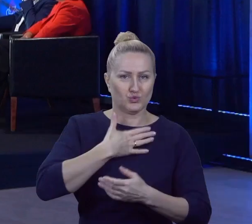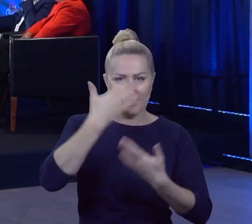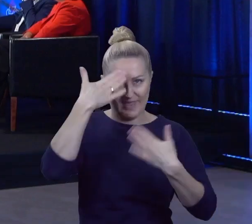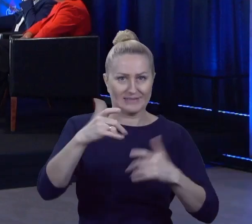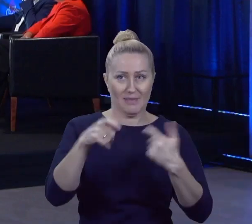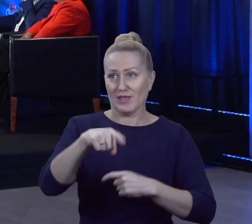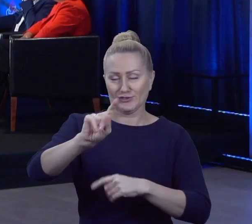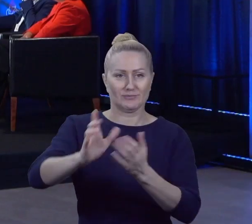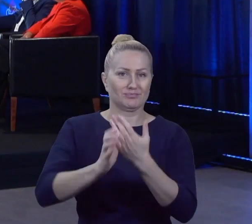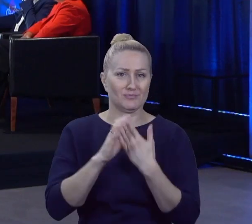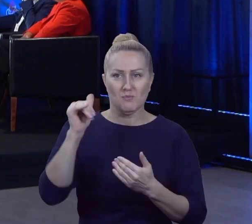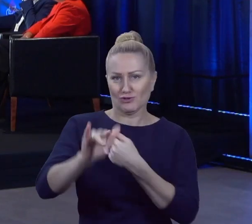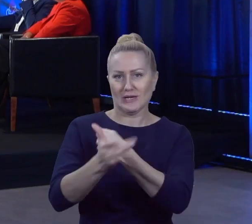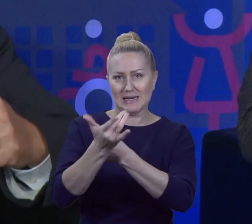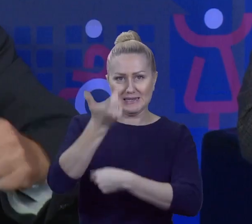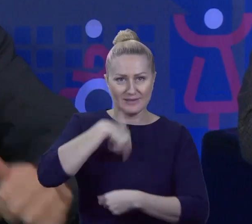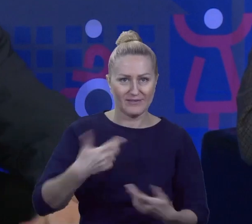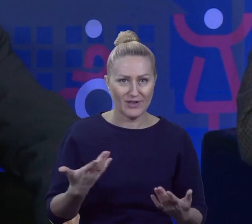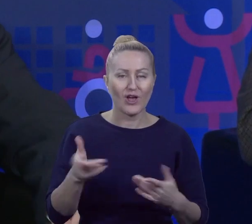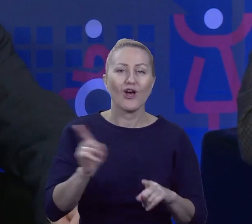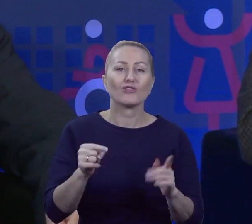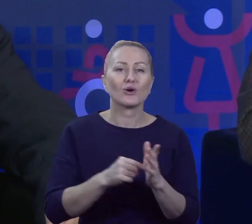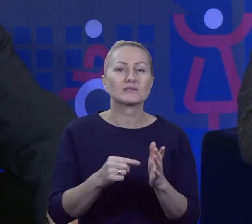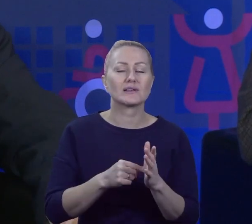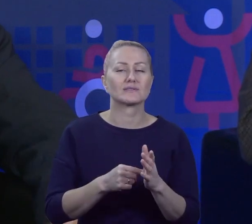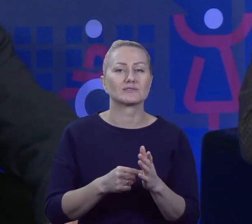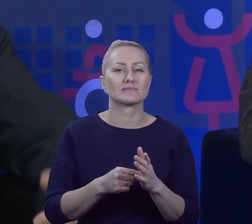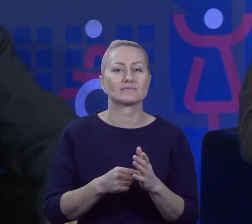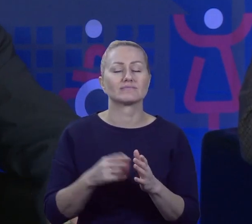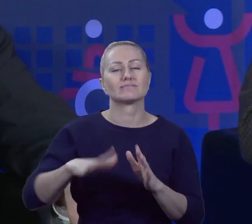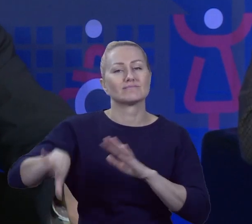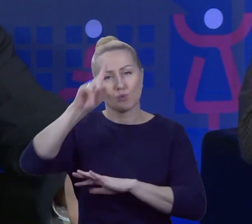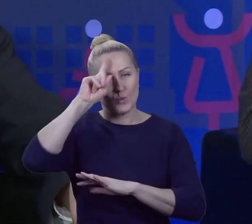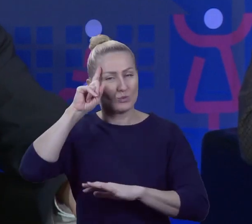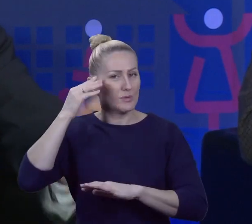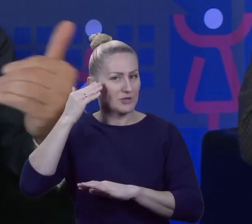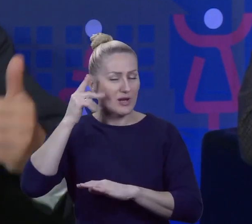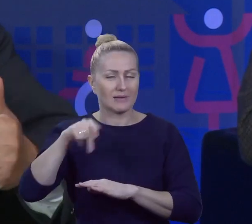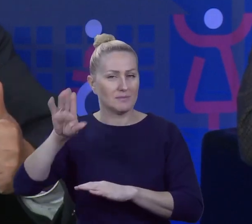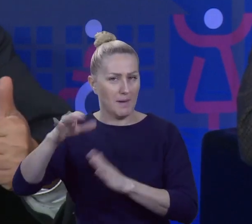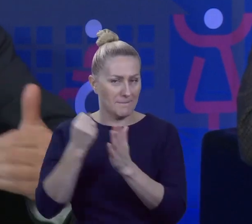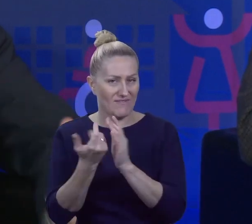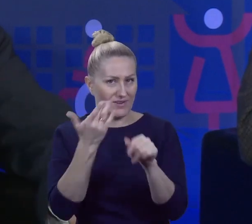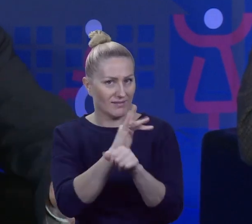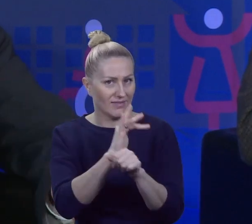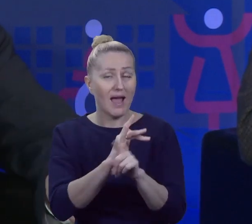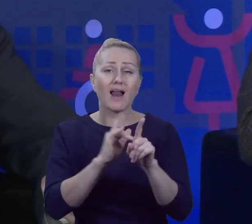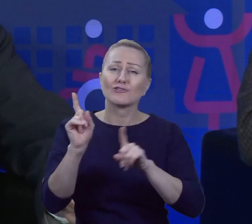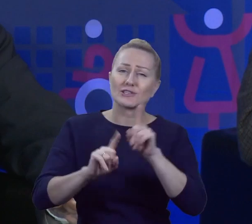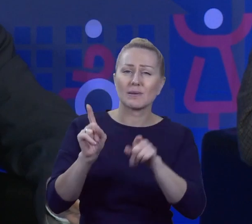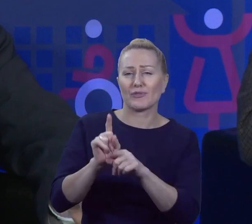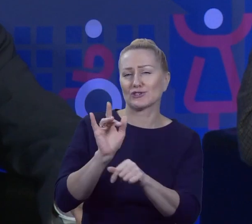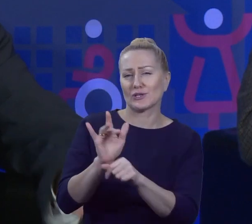krytykować. Więc z jednej strony oczywiście mieszkańcy mają prawo do tej krytyki. Z drugiej strony czasami ona jest też